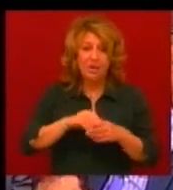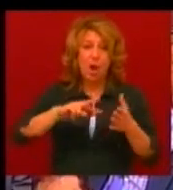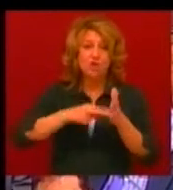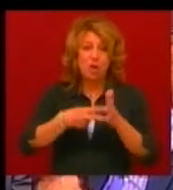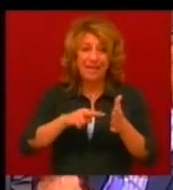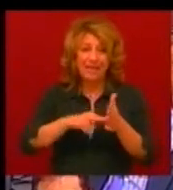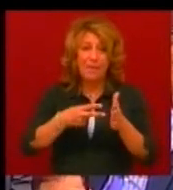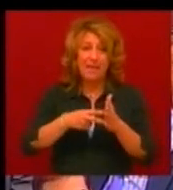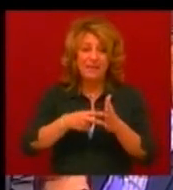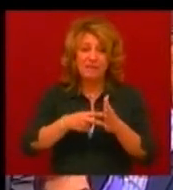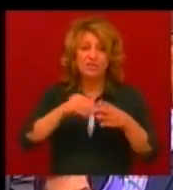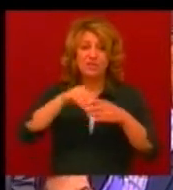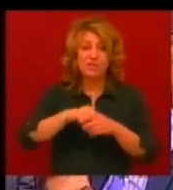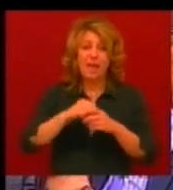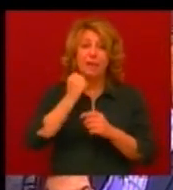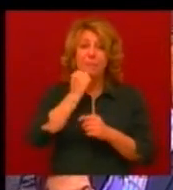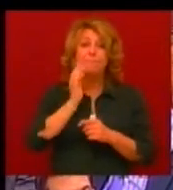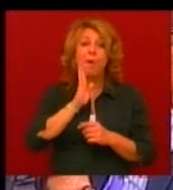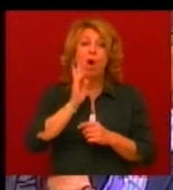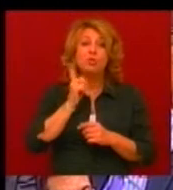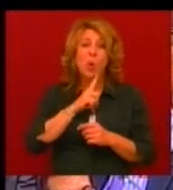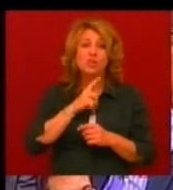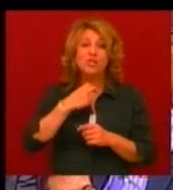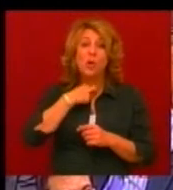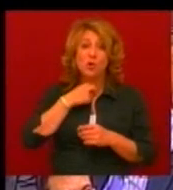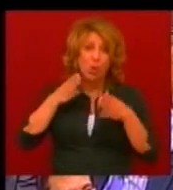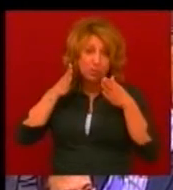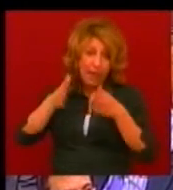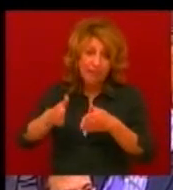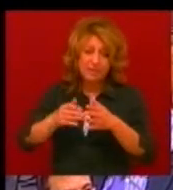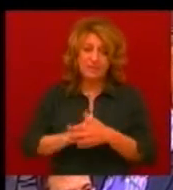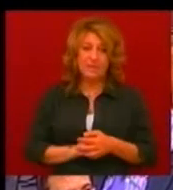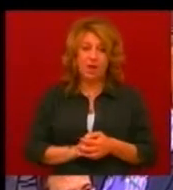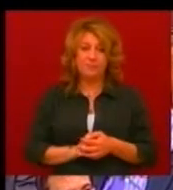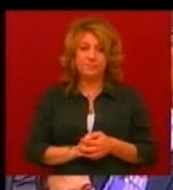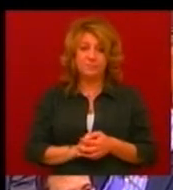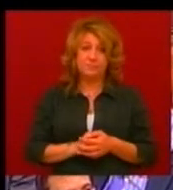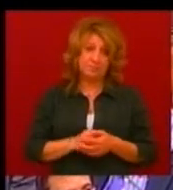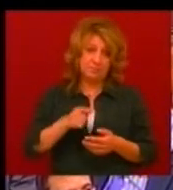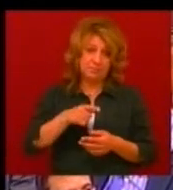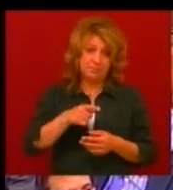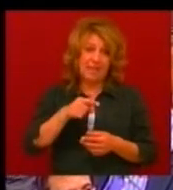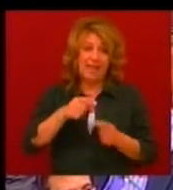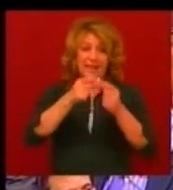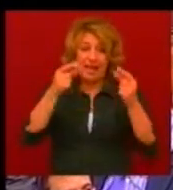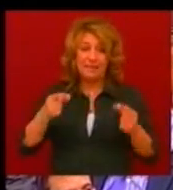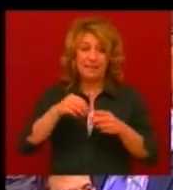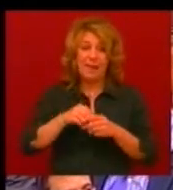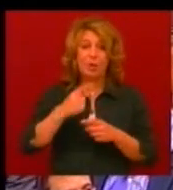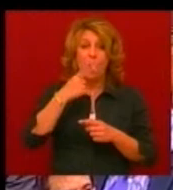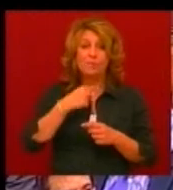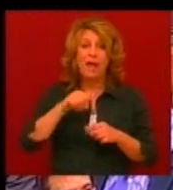megtervezésével Matolcsi Györgyöt vissza meg. Ennek keretében az Orbán kormány több